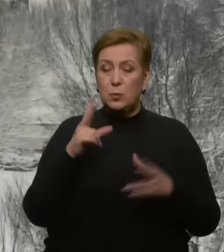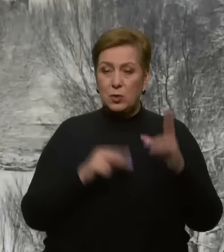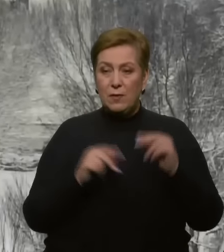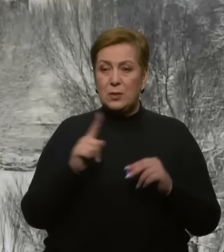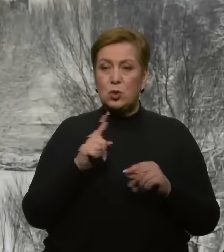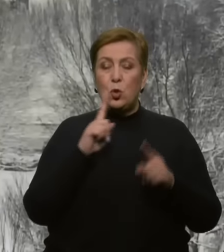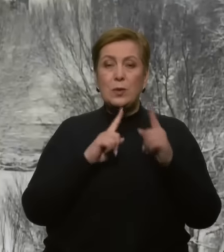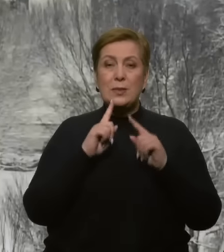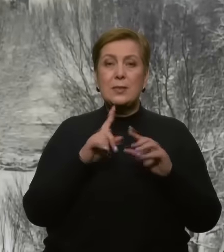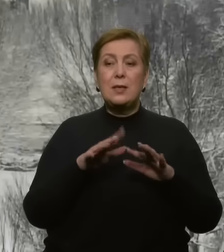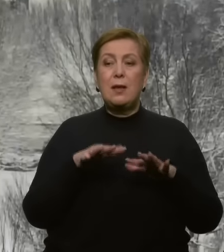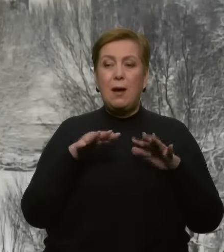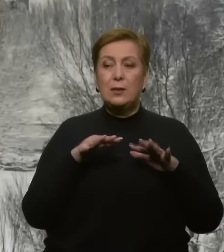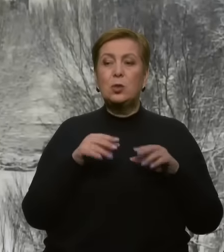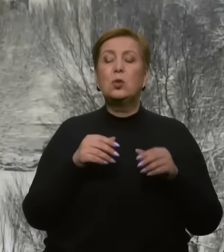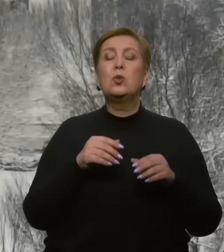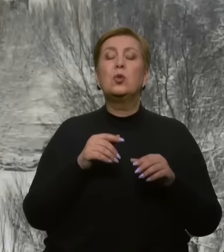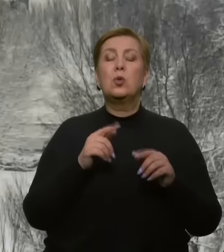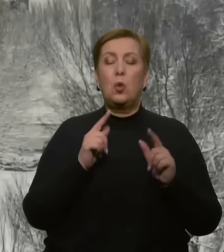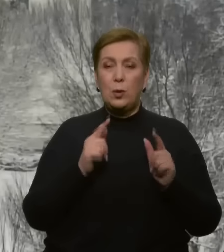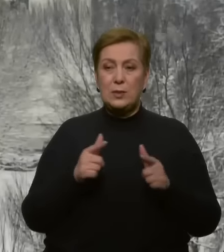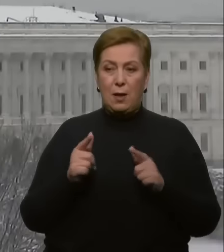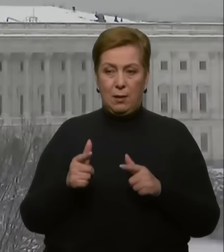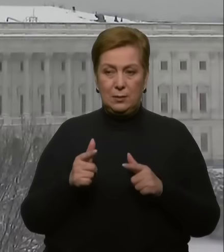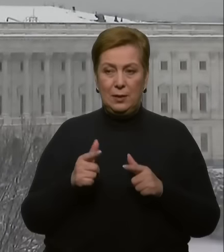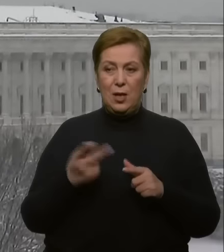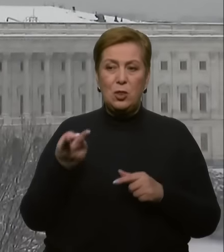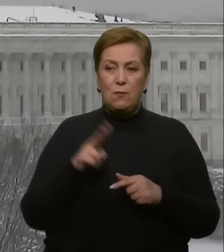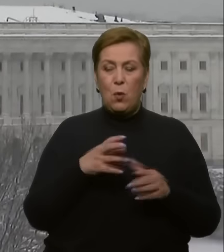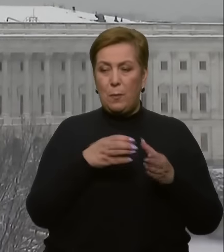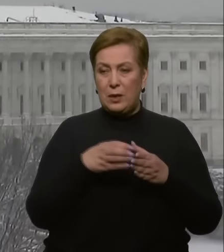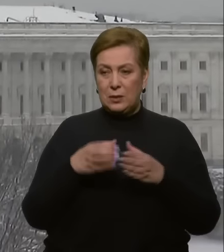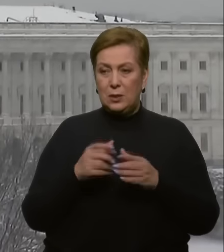тижня досягне двопартійної угоди щодо кордону.